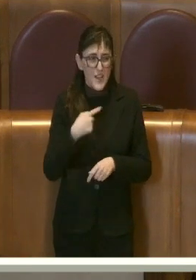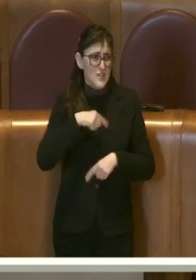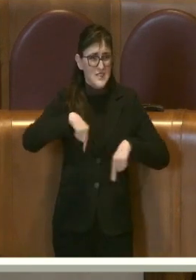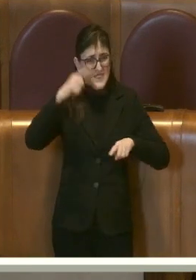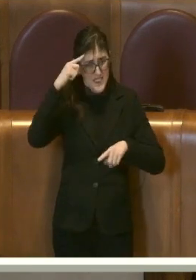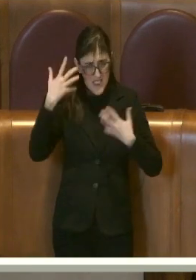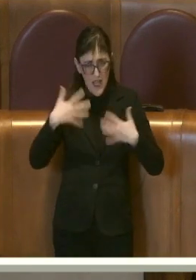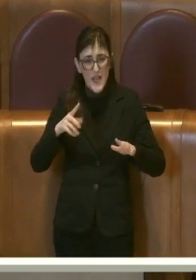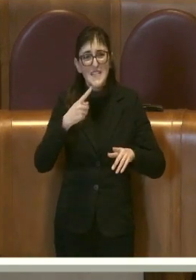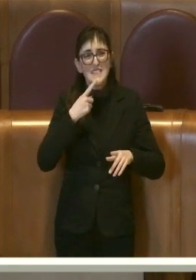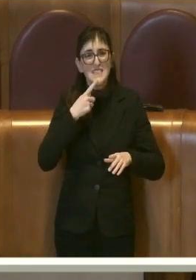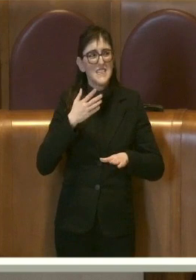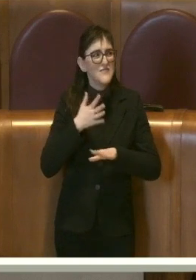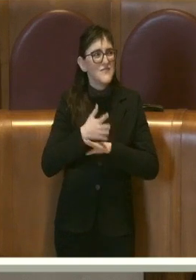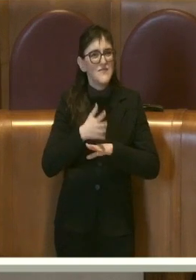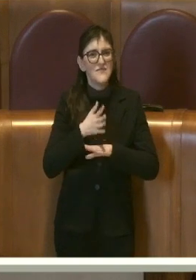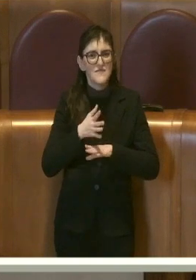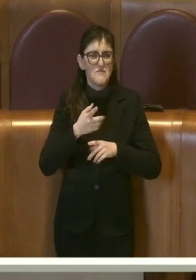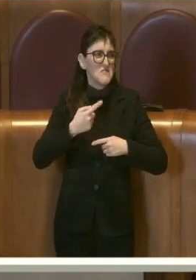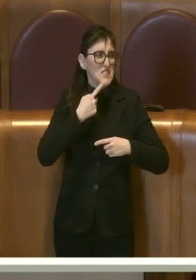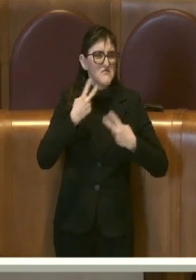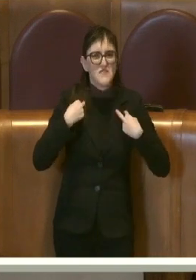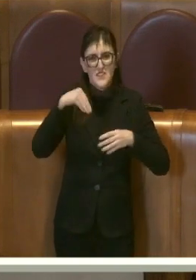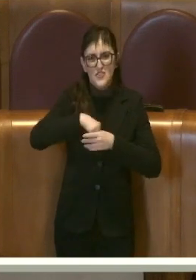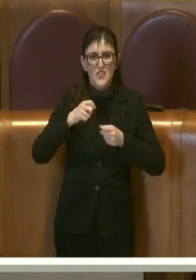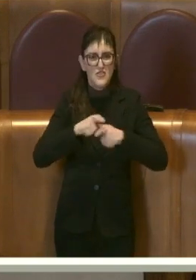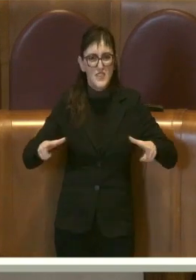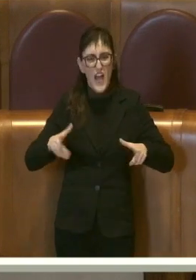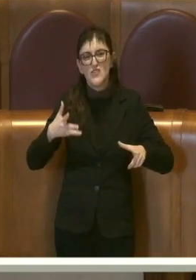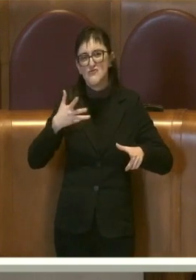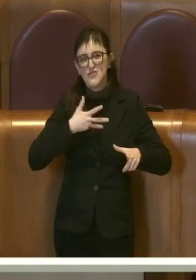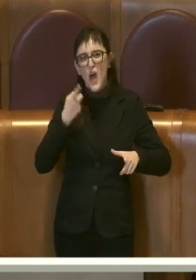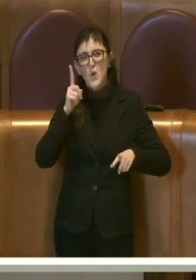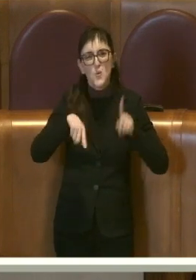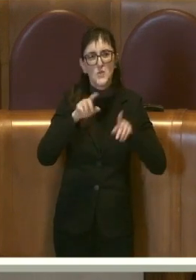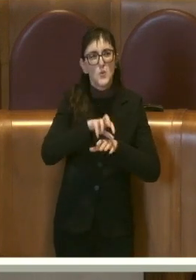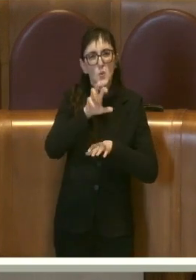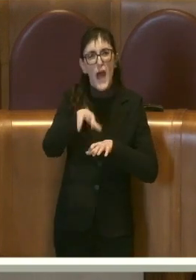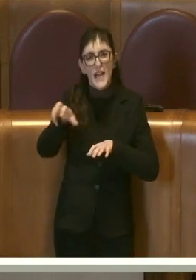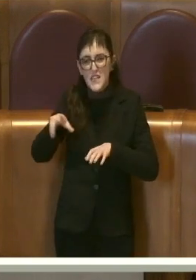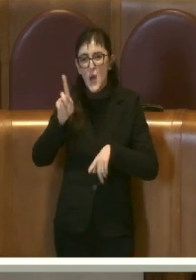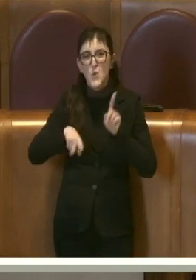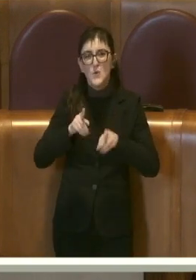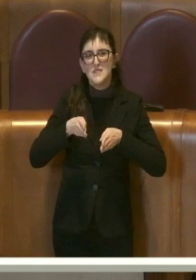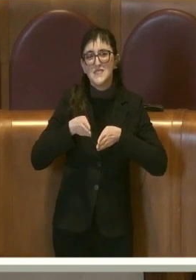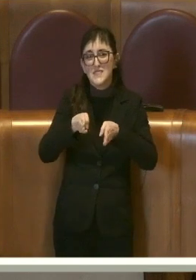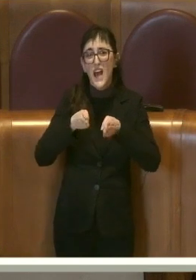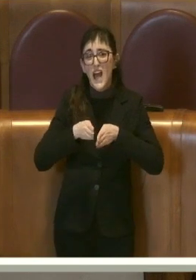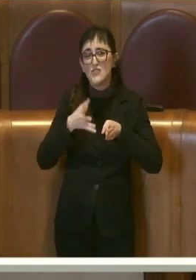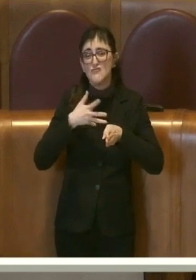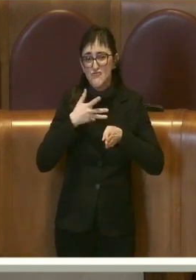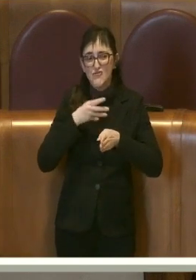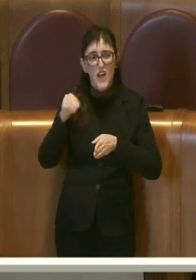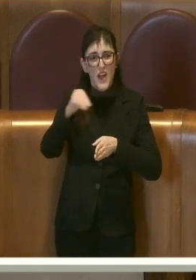alcuni quartieri, alcune strade, la presenza di esercizi